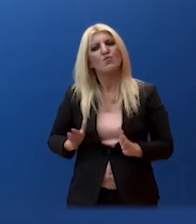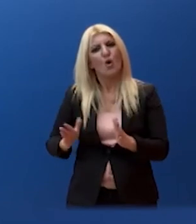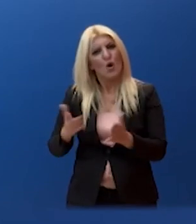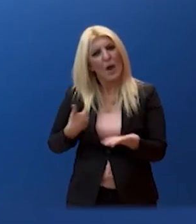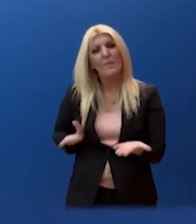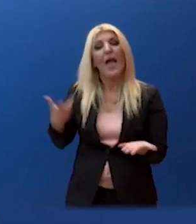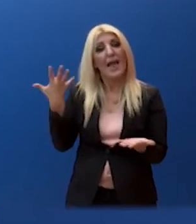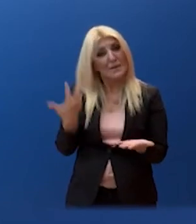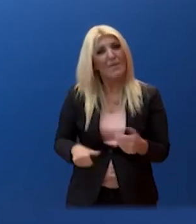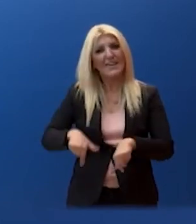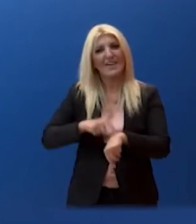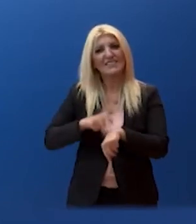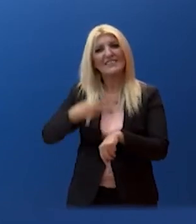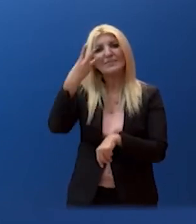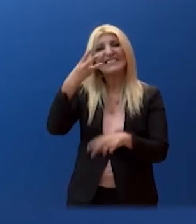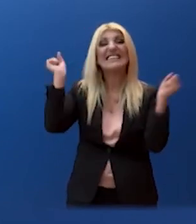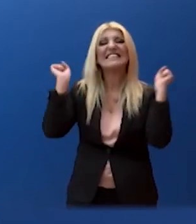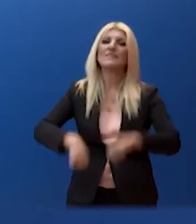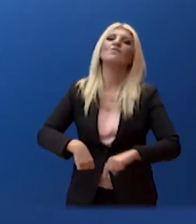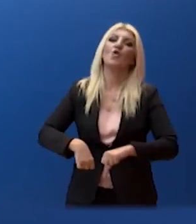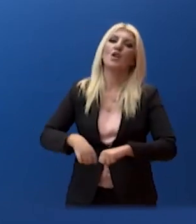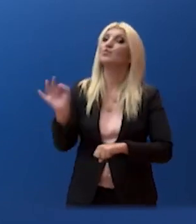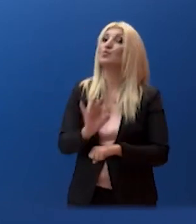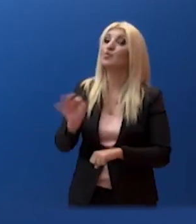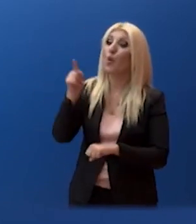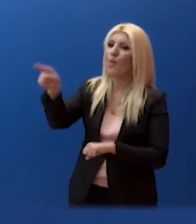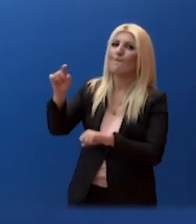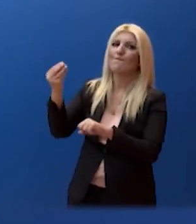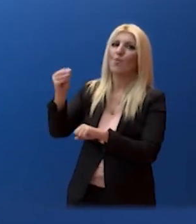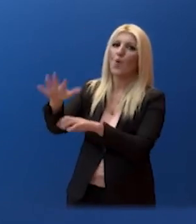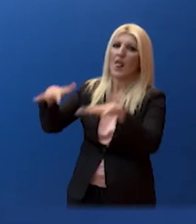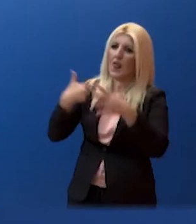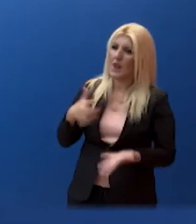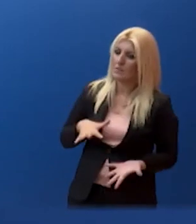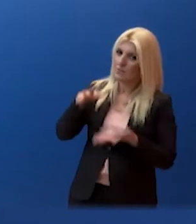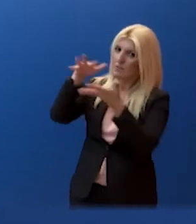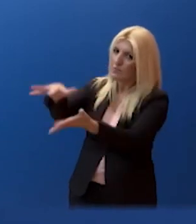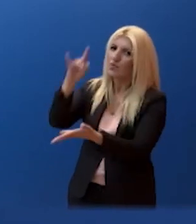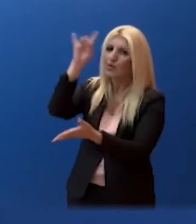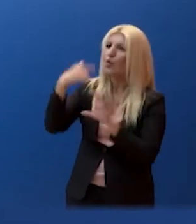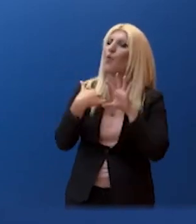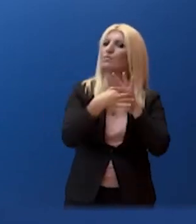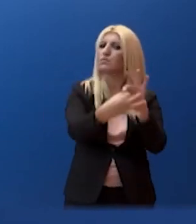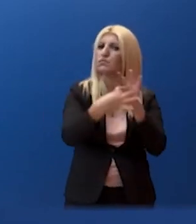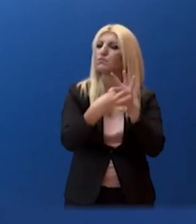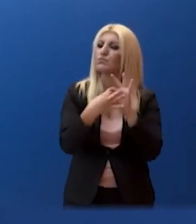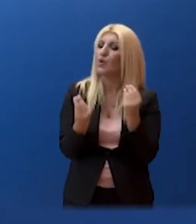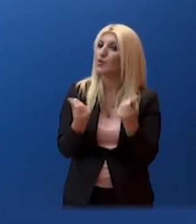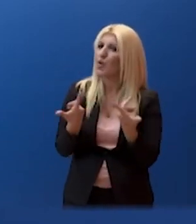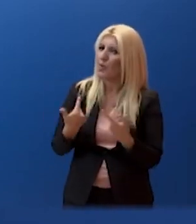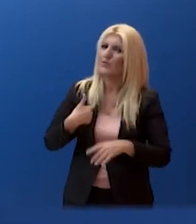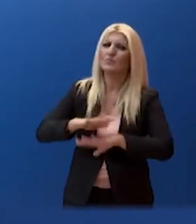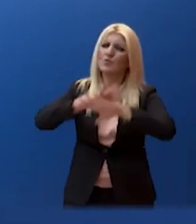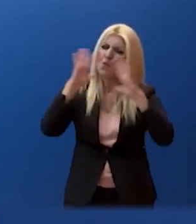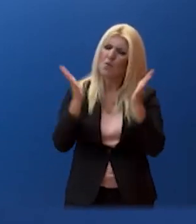στη Βολή τρεις σχετικές συμφωνίες που έχουν να κάνουν την πρόοδο αυτής της συνεργασίας. Έχουμε επίσης πει σε όλους τους τόνους ότι πάντα οι